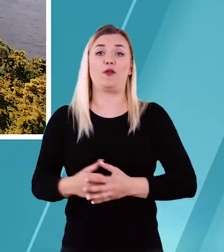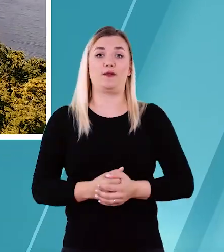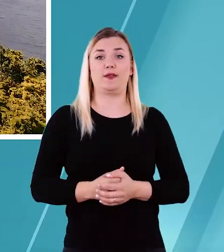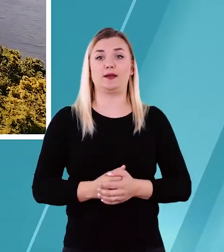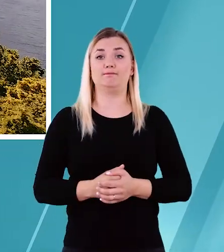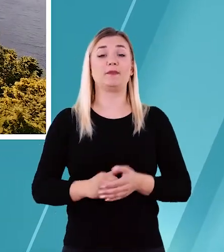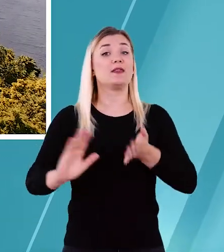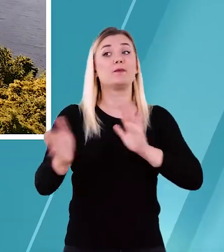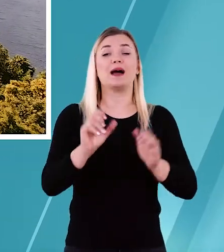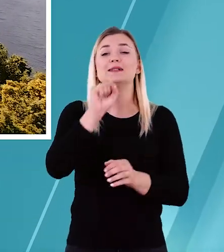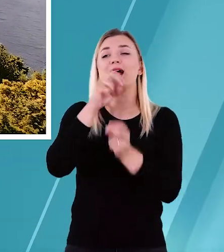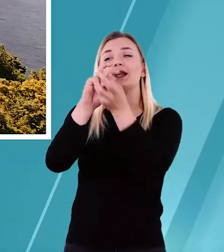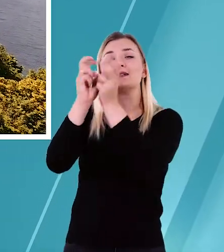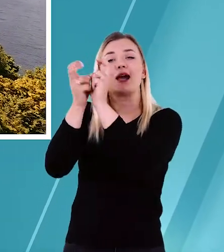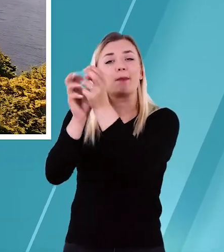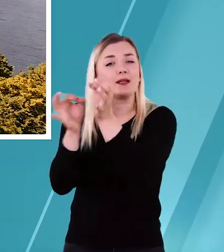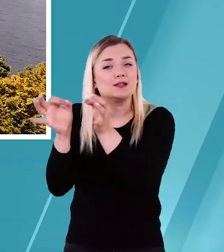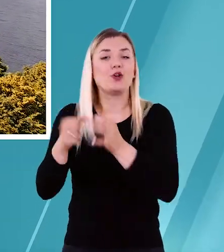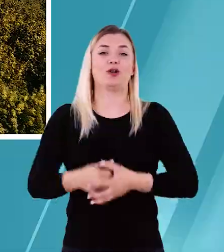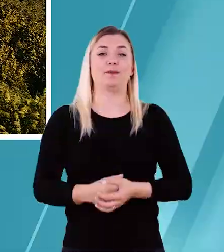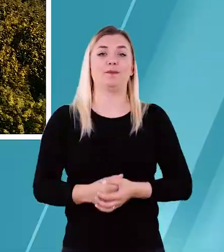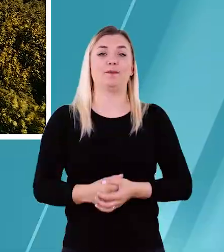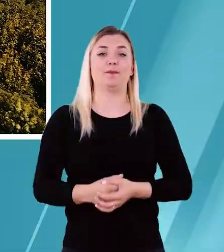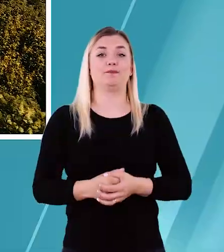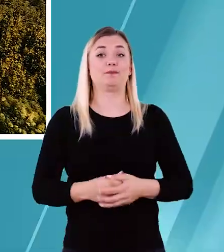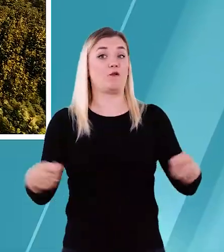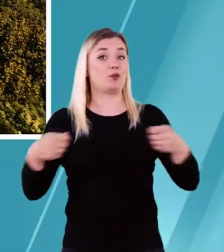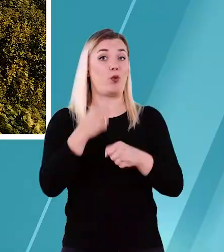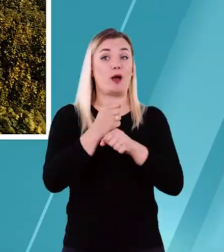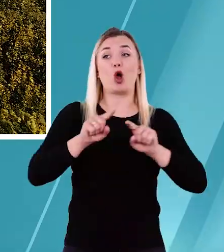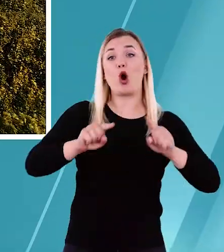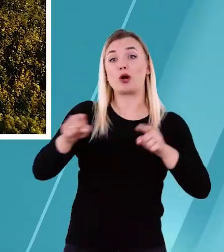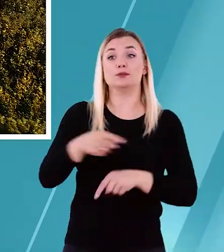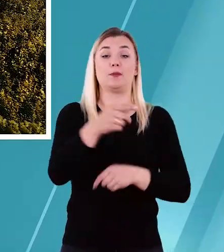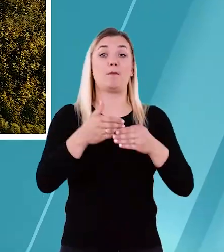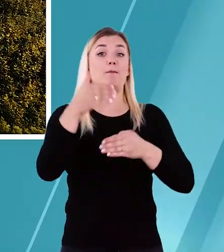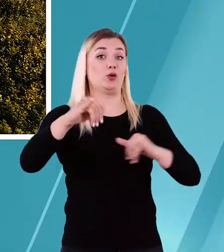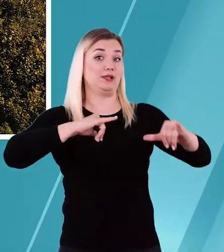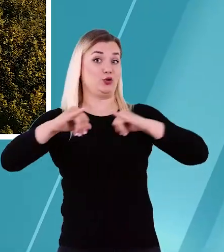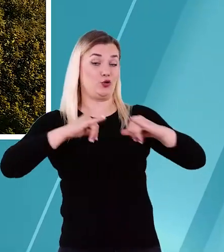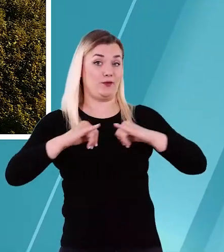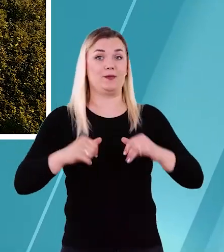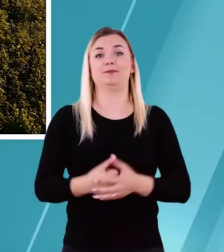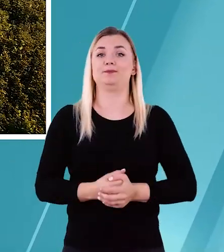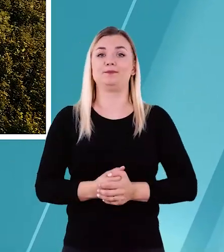dba o zabytki, współpracuje z organizacjami pozarządowymi.